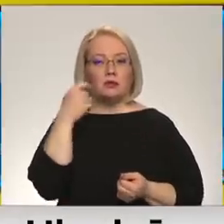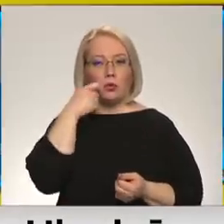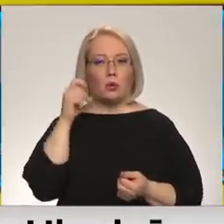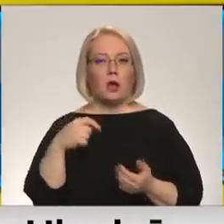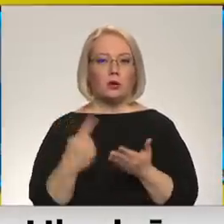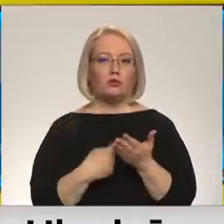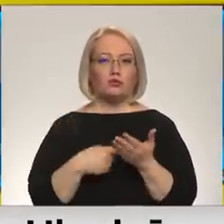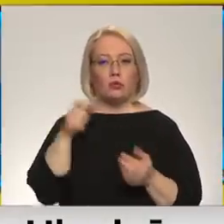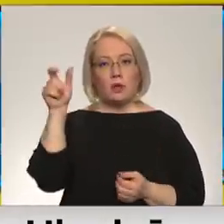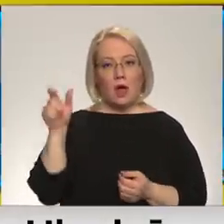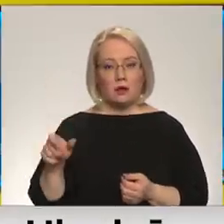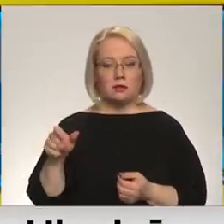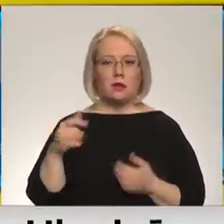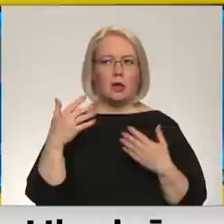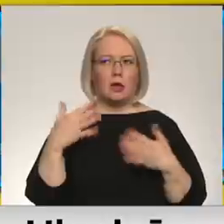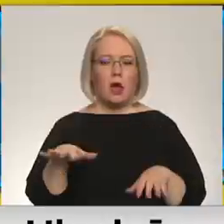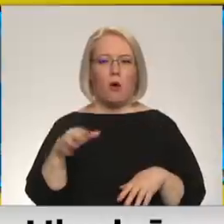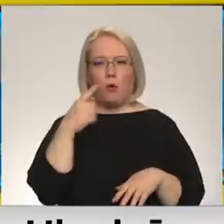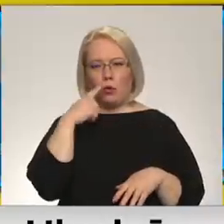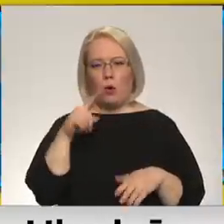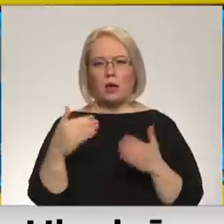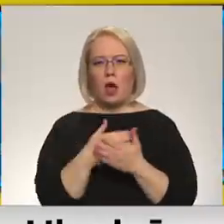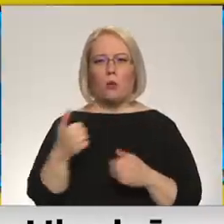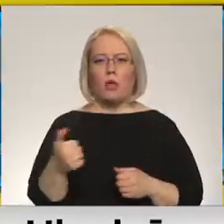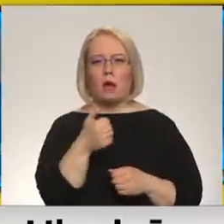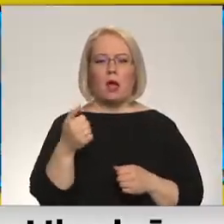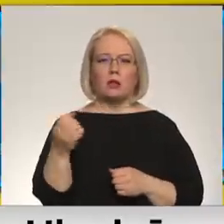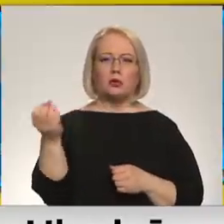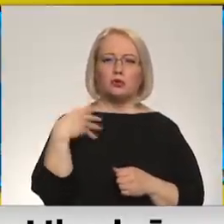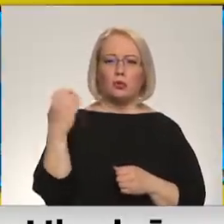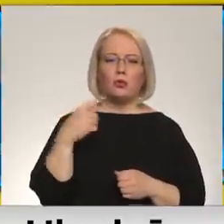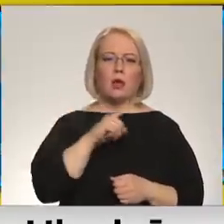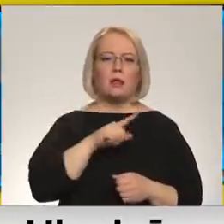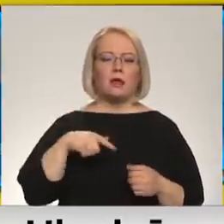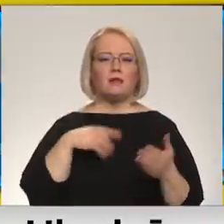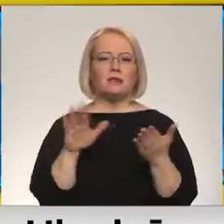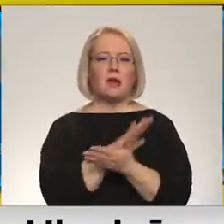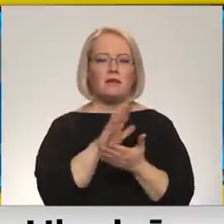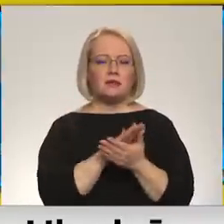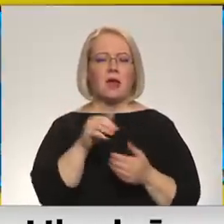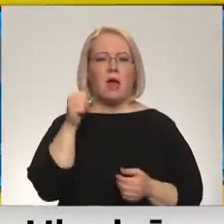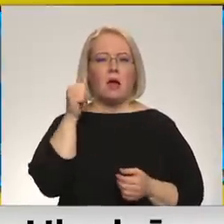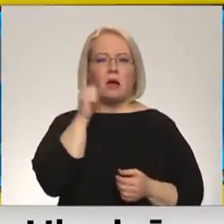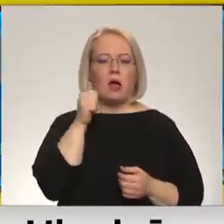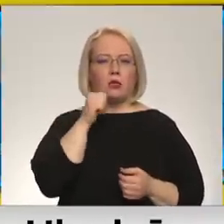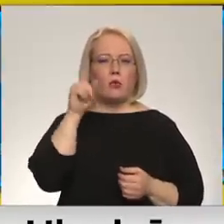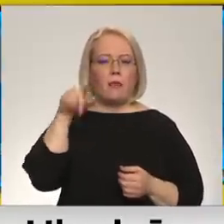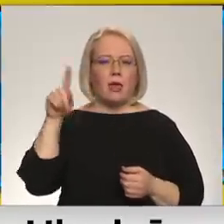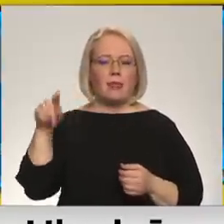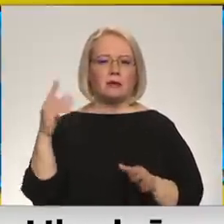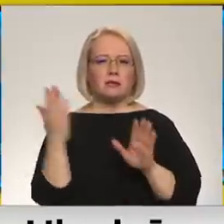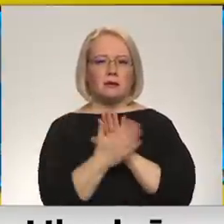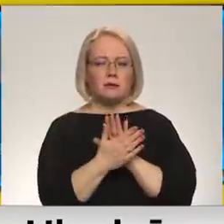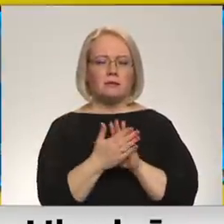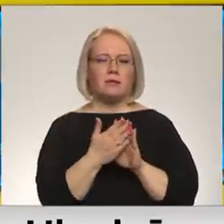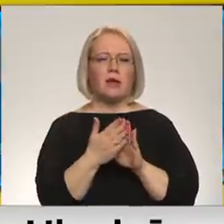žurnālisti, kura kopš jaunā gada palīdz manu sūti rakstusi Latvijas avijas ikmēnešu pielikumu zemesarks. Viņu sauc Natālija